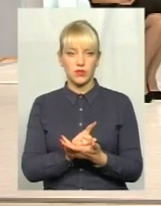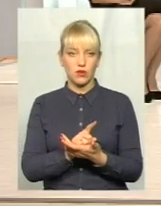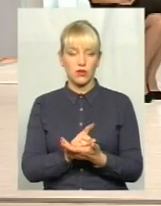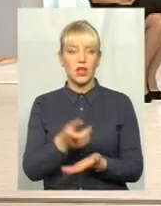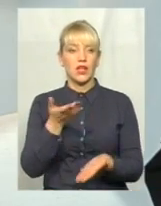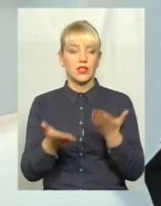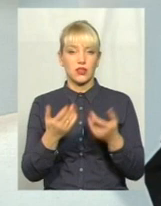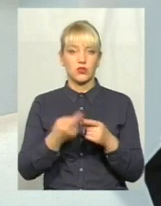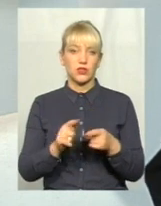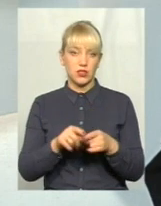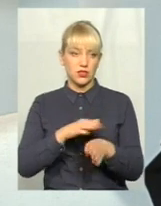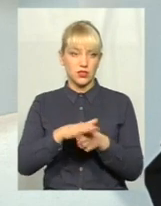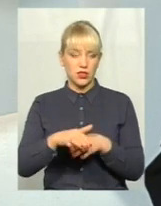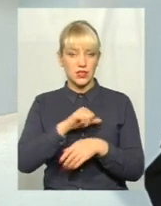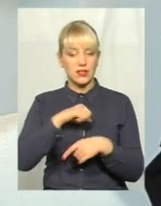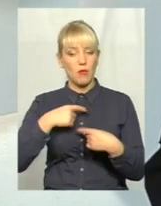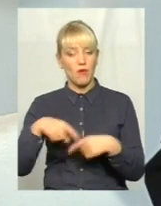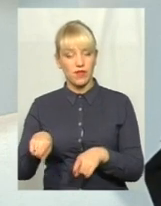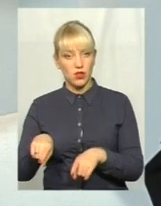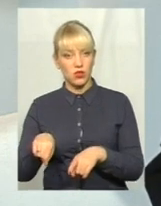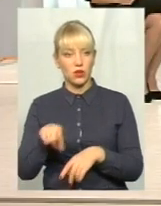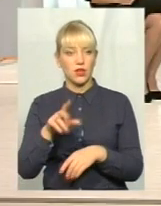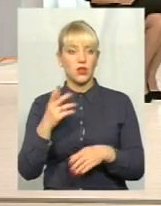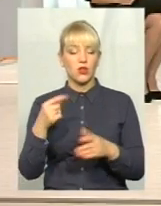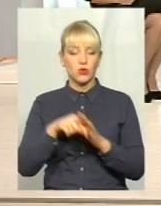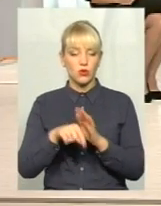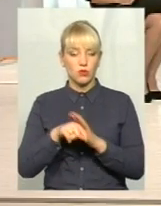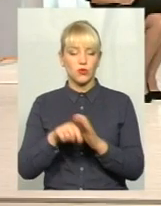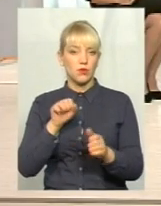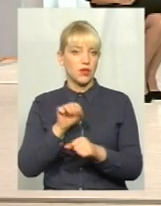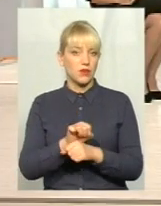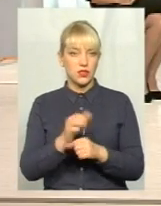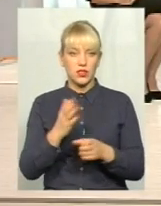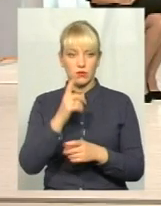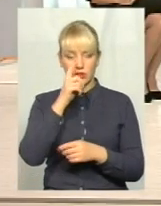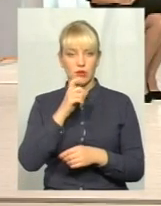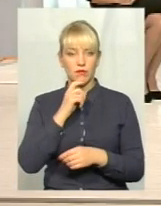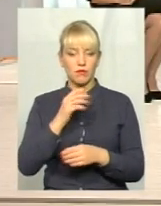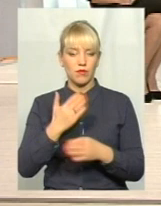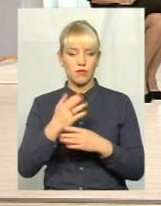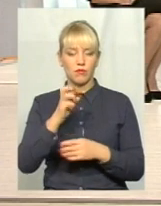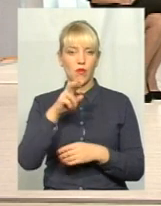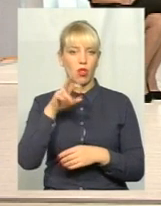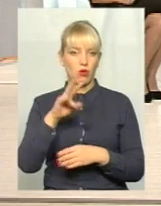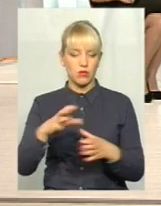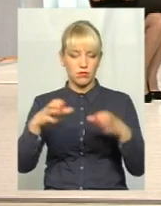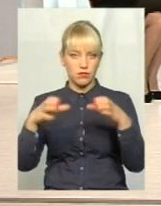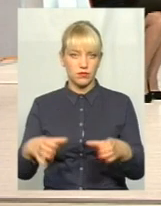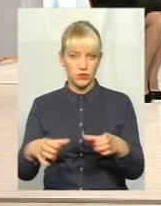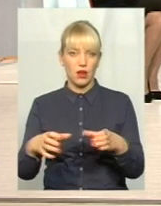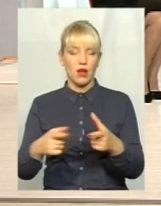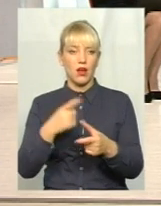Якщо це здійснено самовільно, тобто перекривається якимось незрозумілим блоком, або якимось...